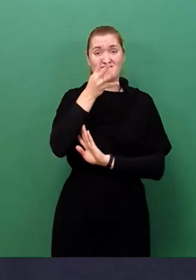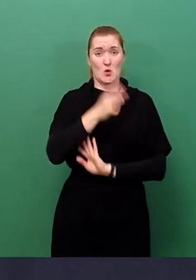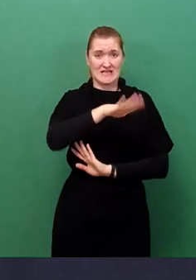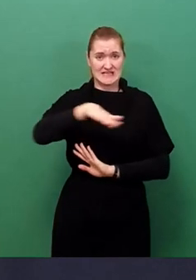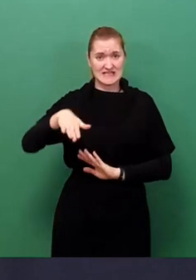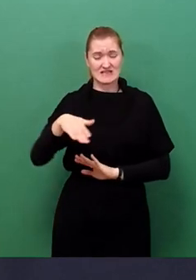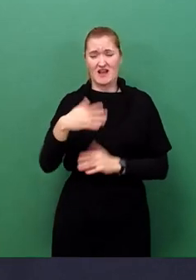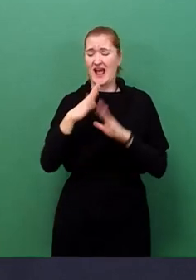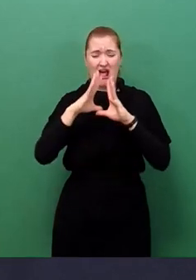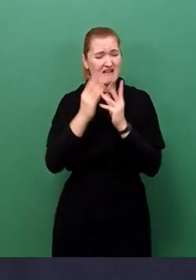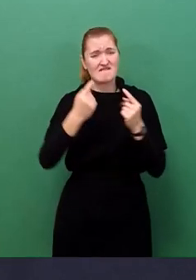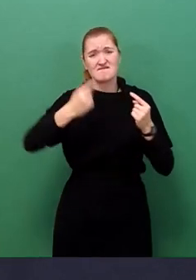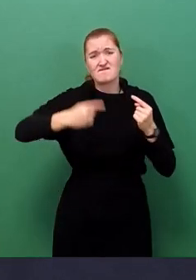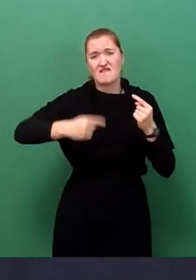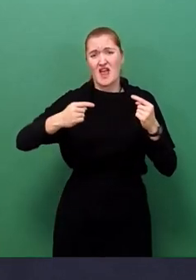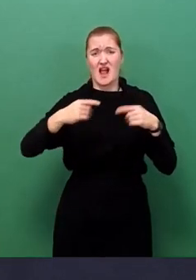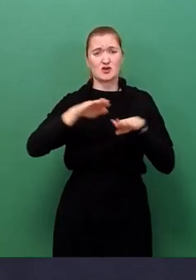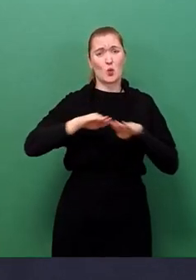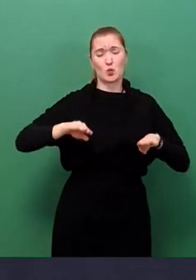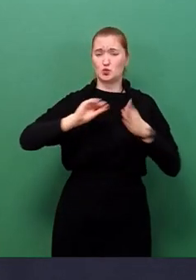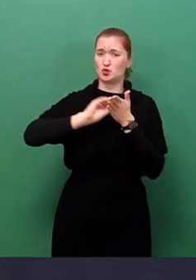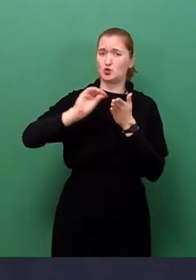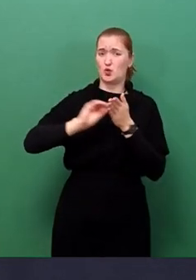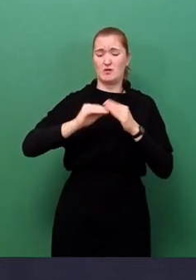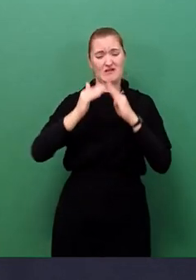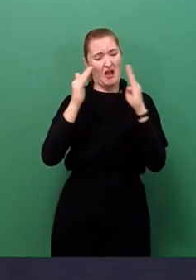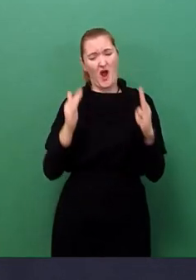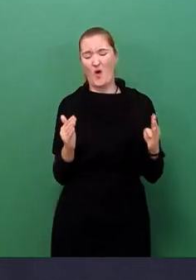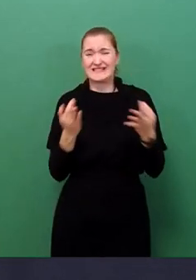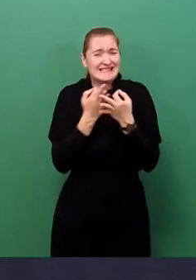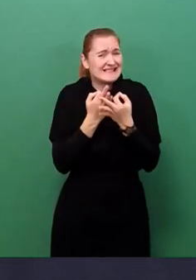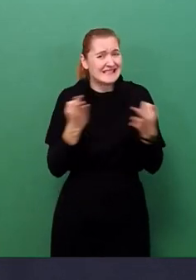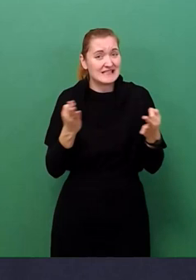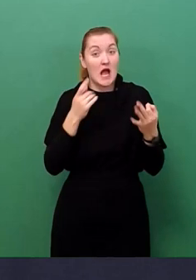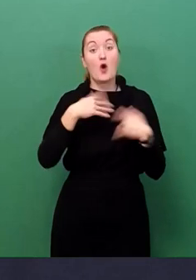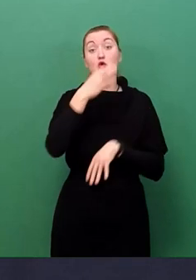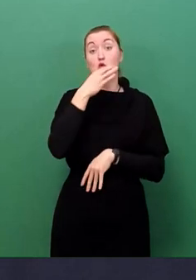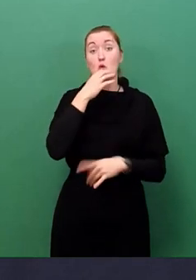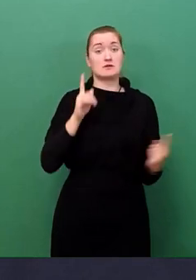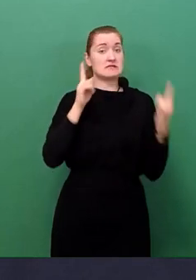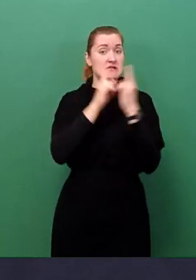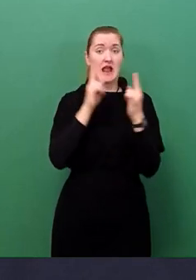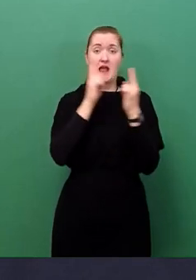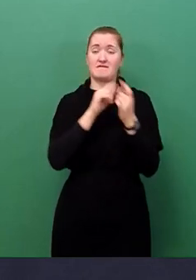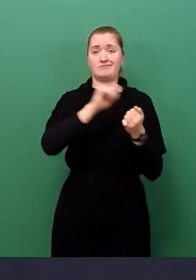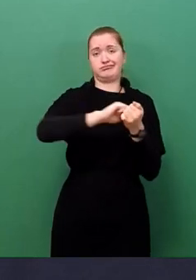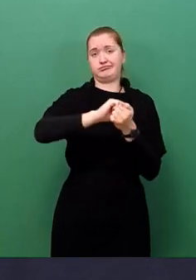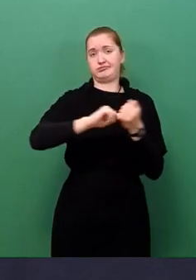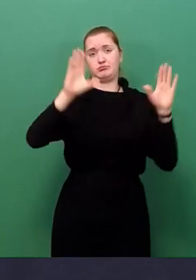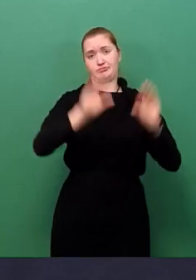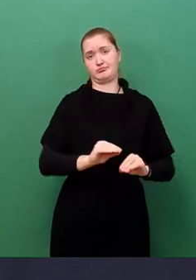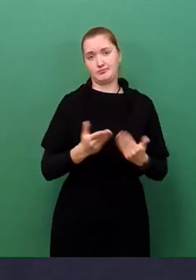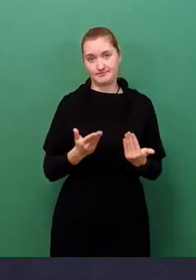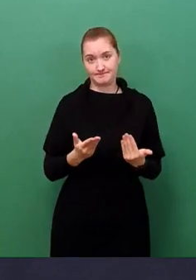altersgerechten Einrichtung. Gleichzeitig gibt es dort auch keinen Treffpunkt für Jugendliche mehr. In beiden Fällen soll das Geld der